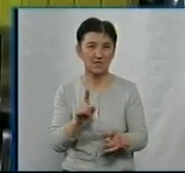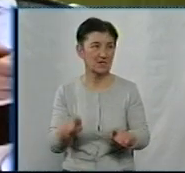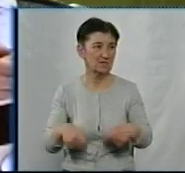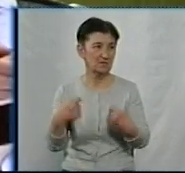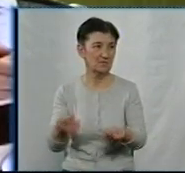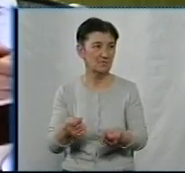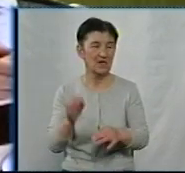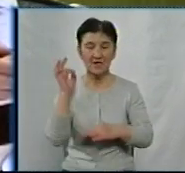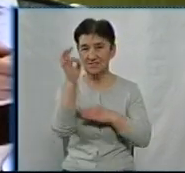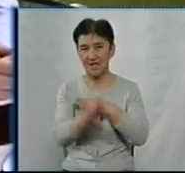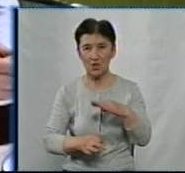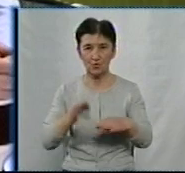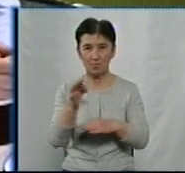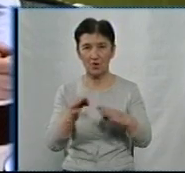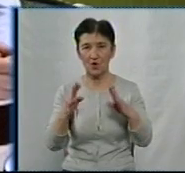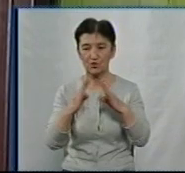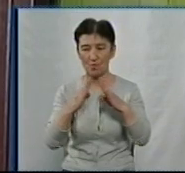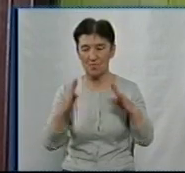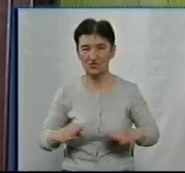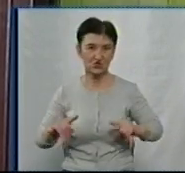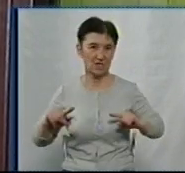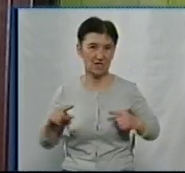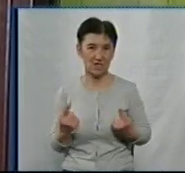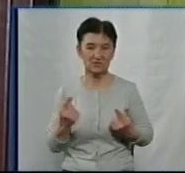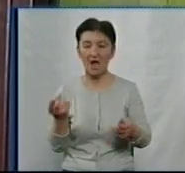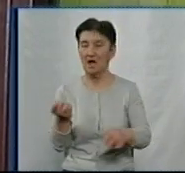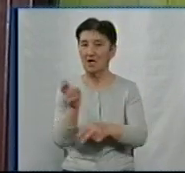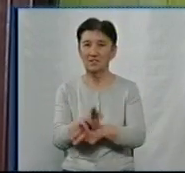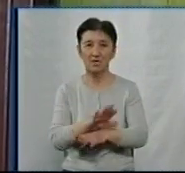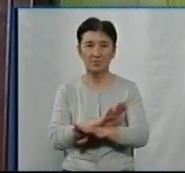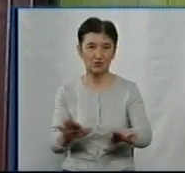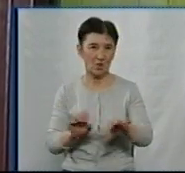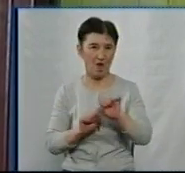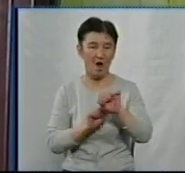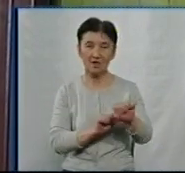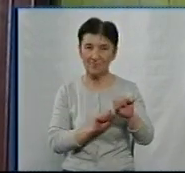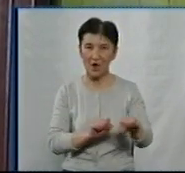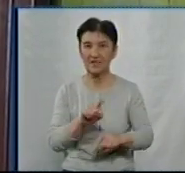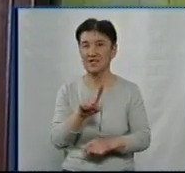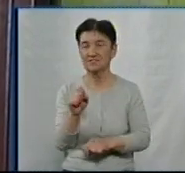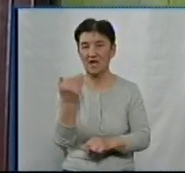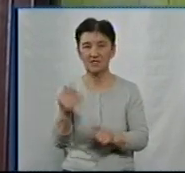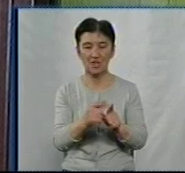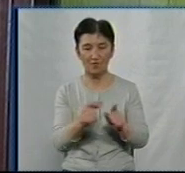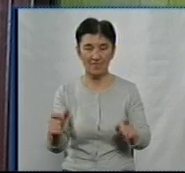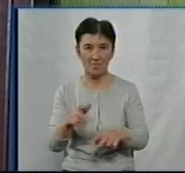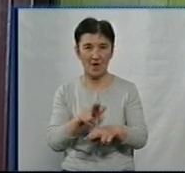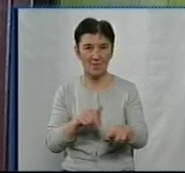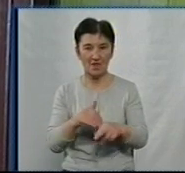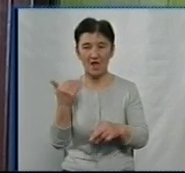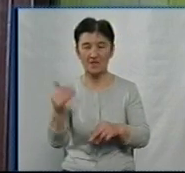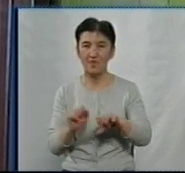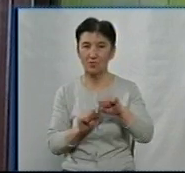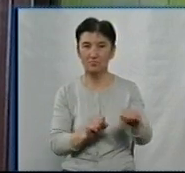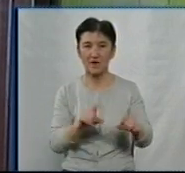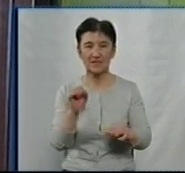заходу цілодобового домашнього арешту. На засідання не з'явився адвокат Артема Бондаренка. За словами поліцейського, його захисник знаходився